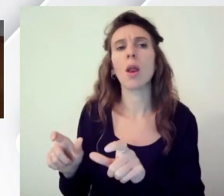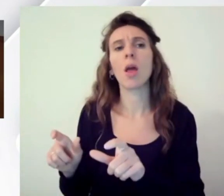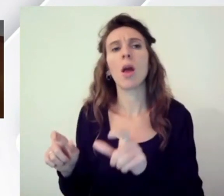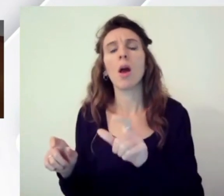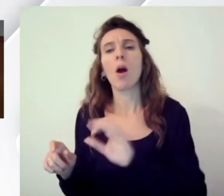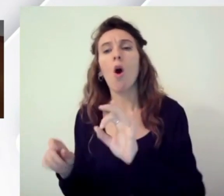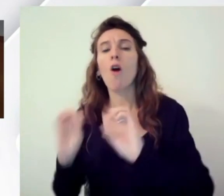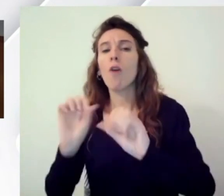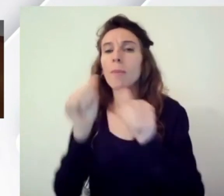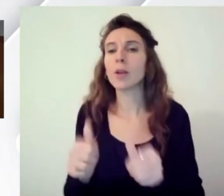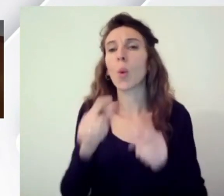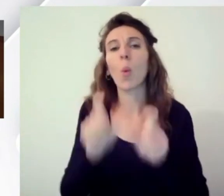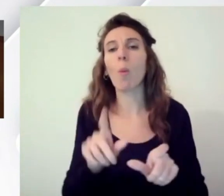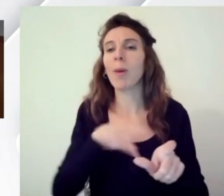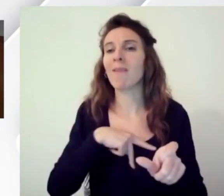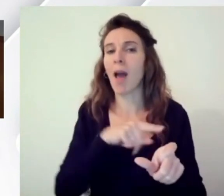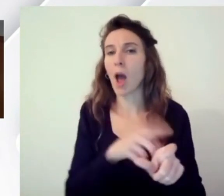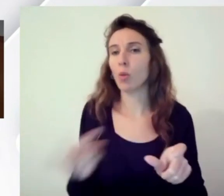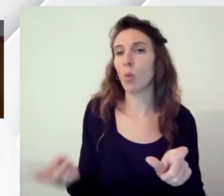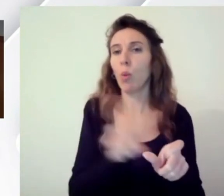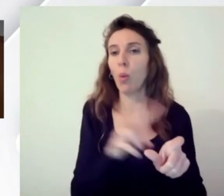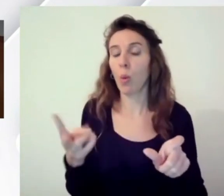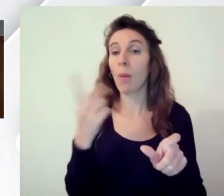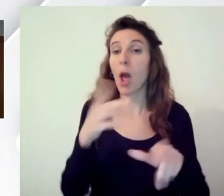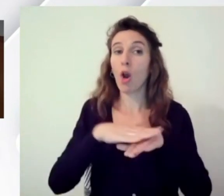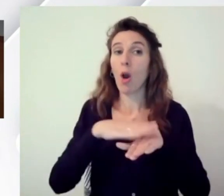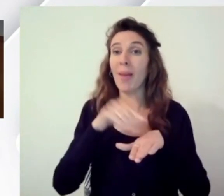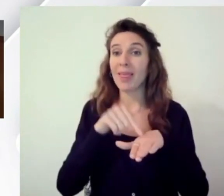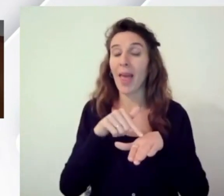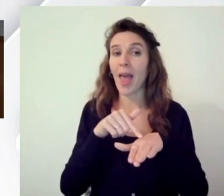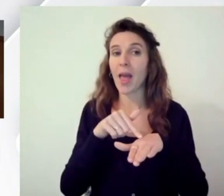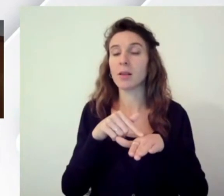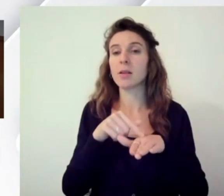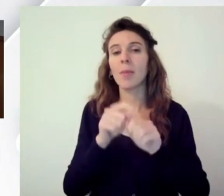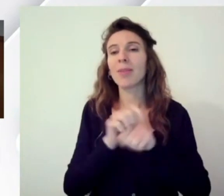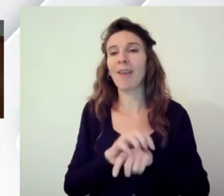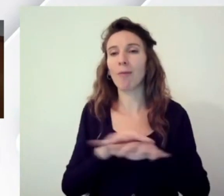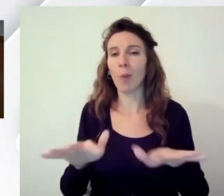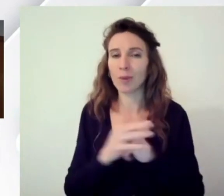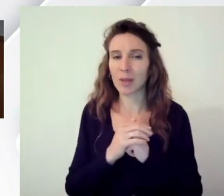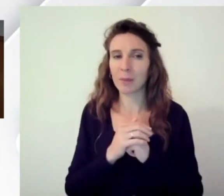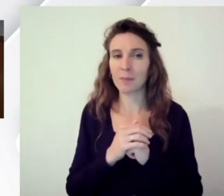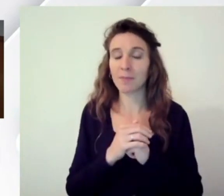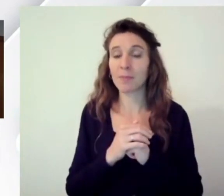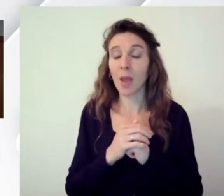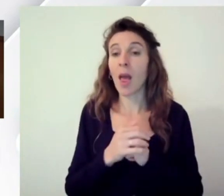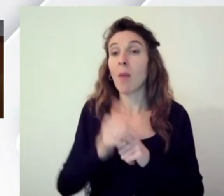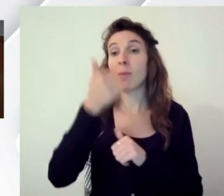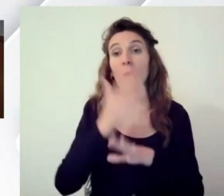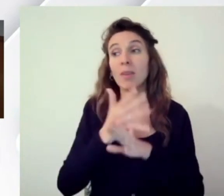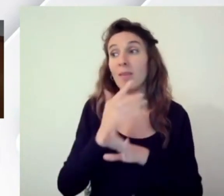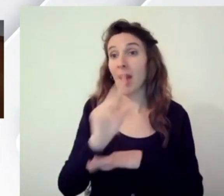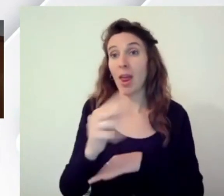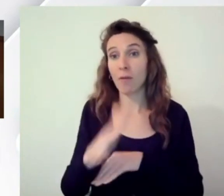formazione nel settore privato quindi queste competenze diffuse e come dicevo nel primo intervento